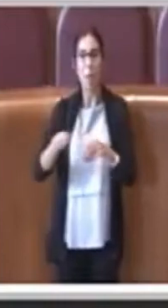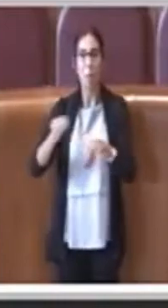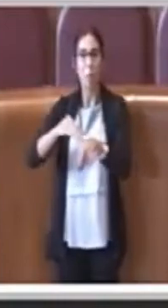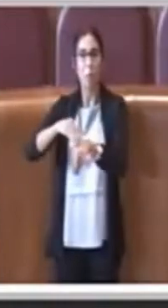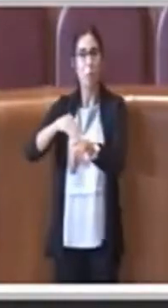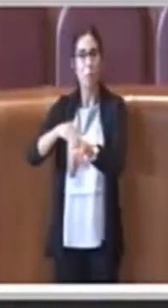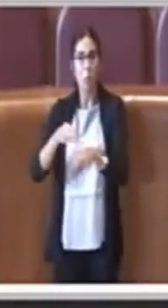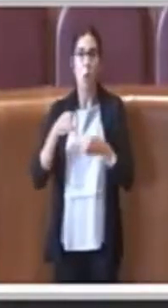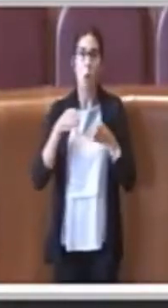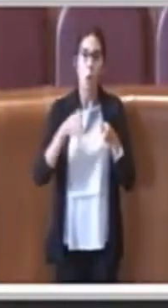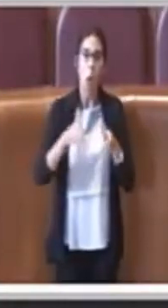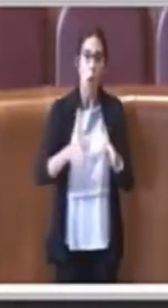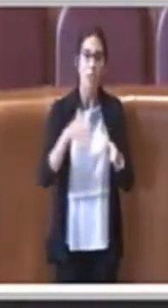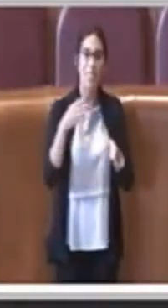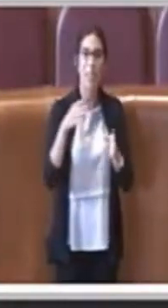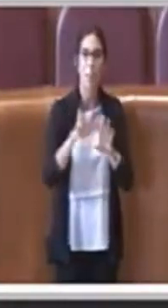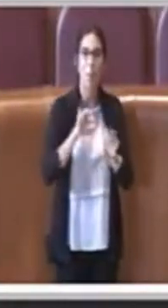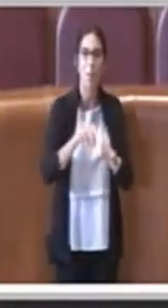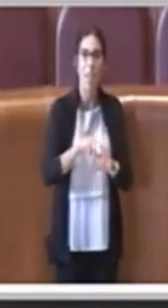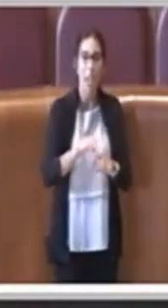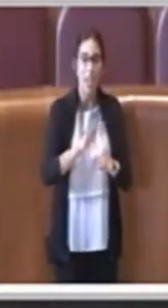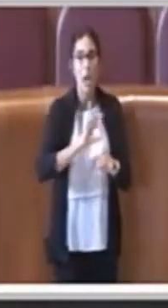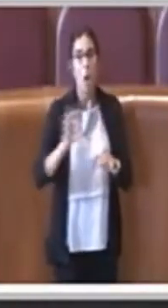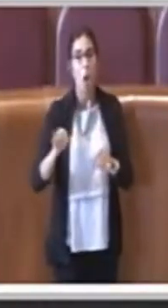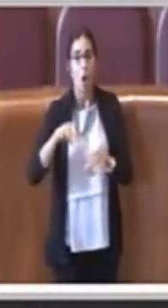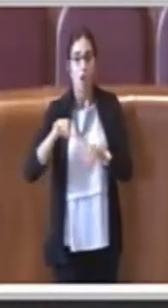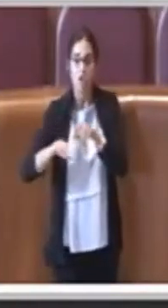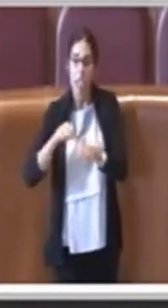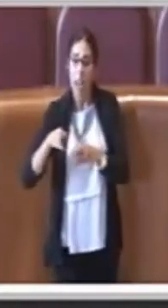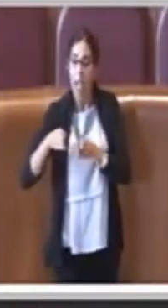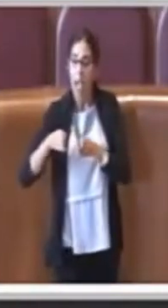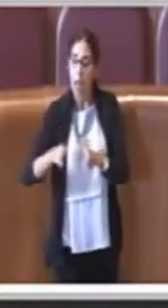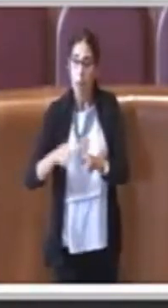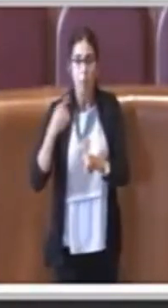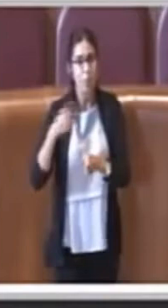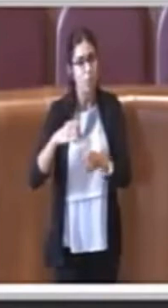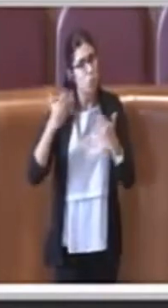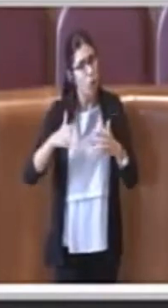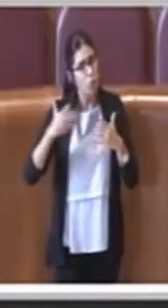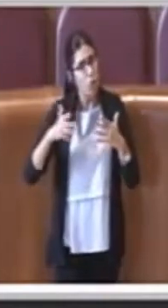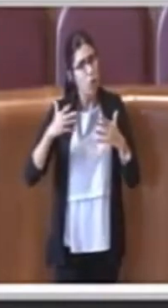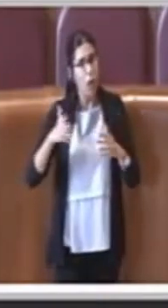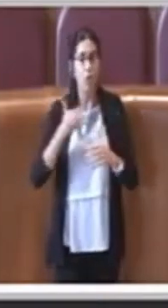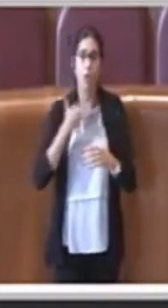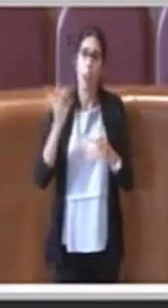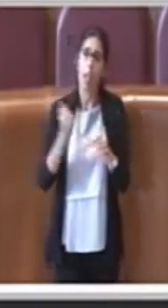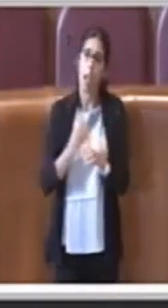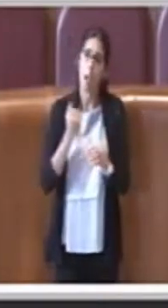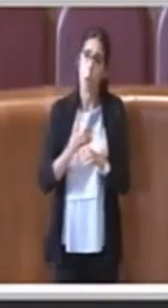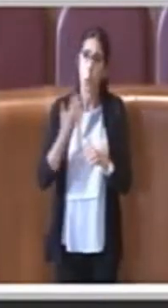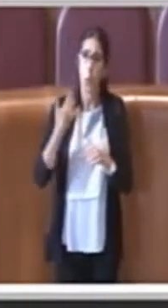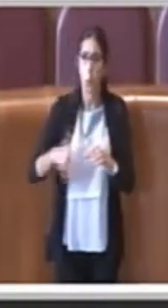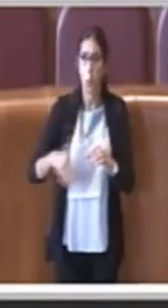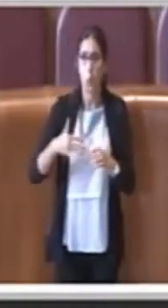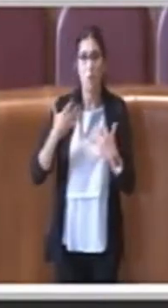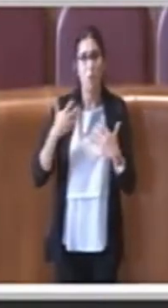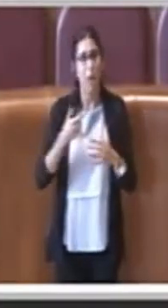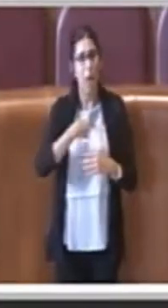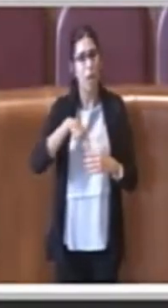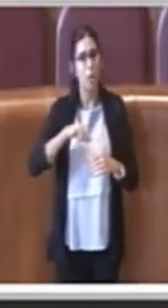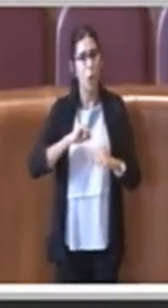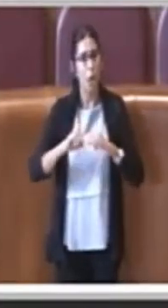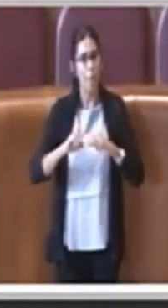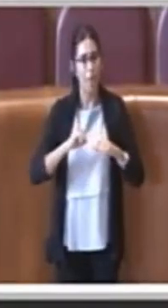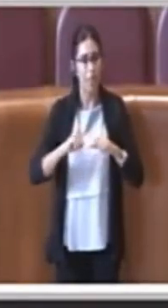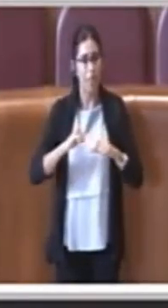fiste ciclabi, insomma c'è già un lavoro fatto, un lungo lavoro fatto da questa amministrazione,